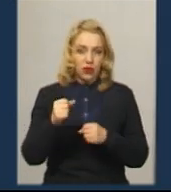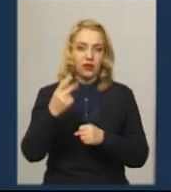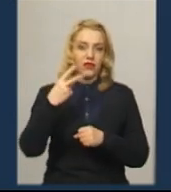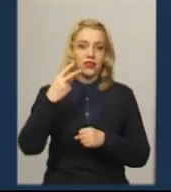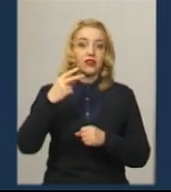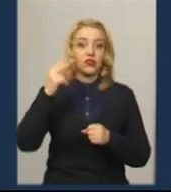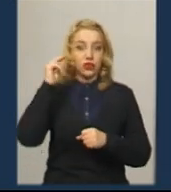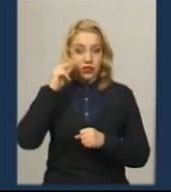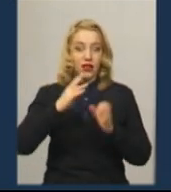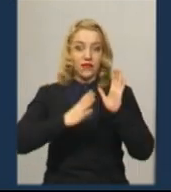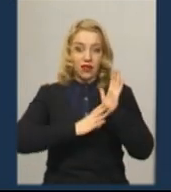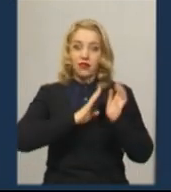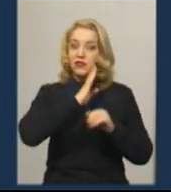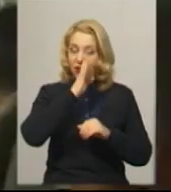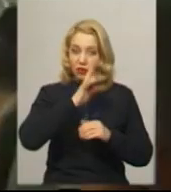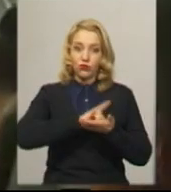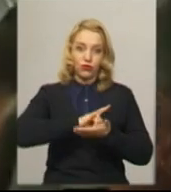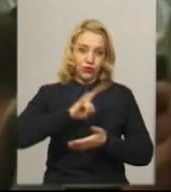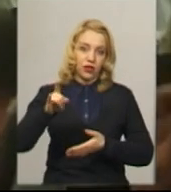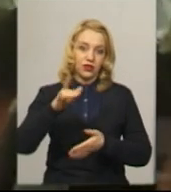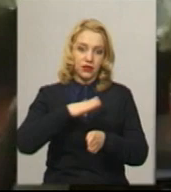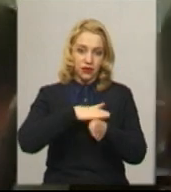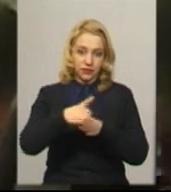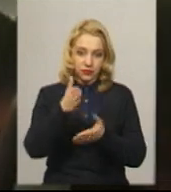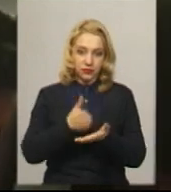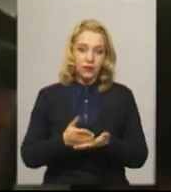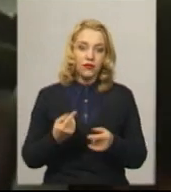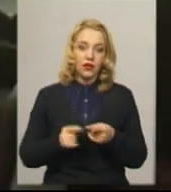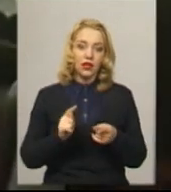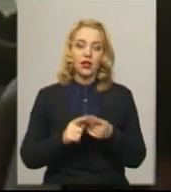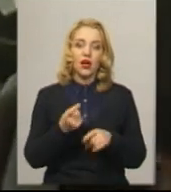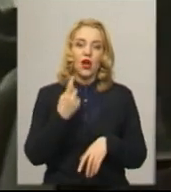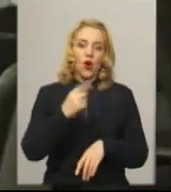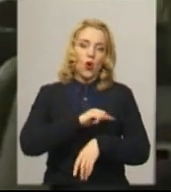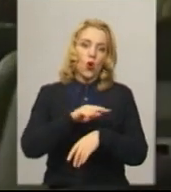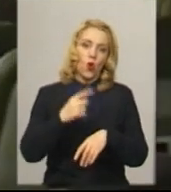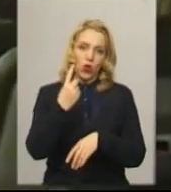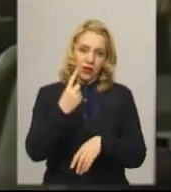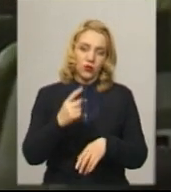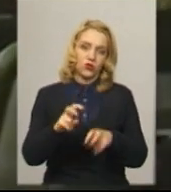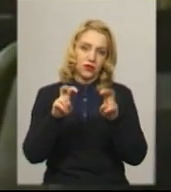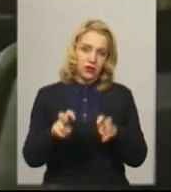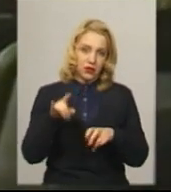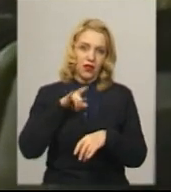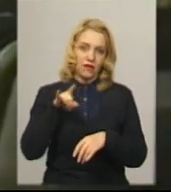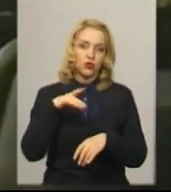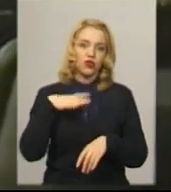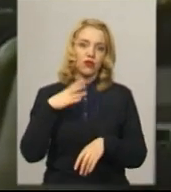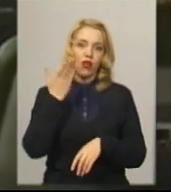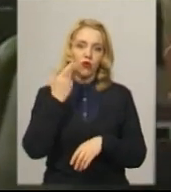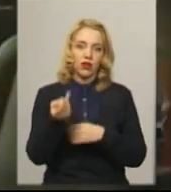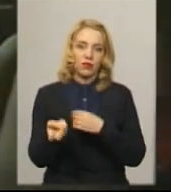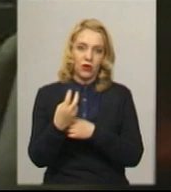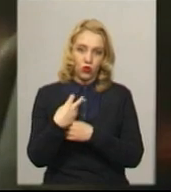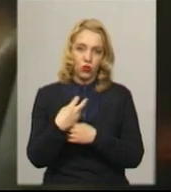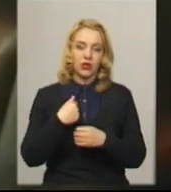мали вилітати в 9 ранку. Ми так і вилетіли. Більше години у Борисполі українські туристи просиділи у літаку. Чекали, коли прийдуть митники